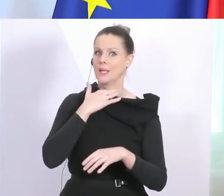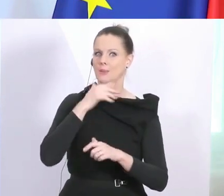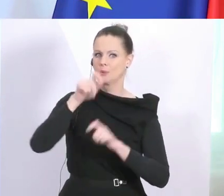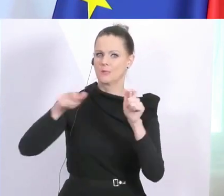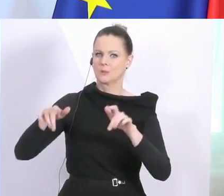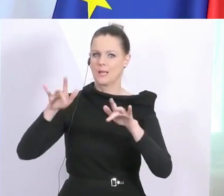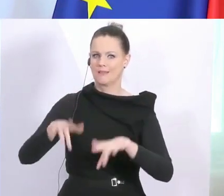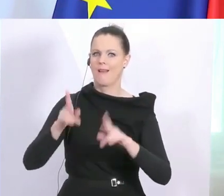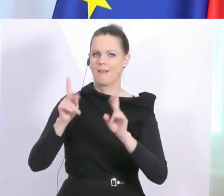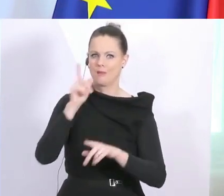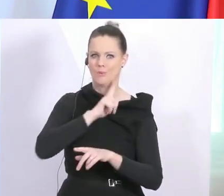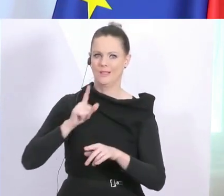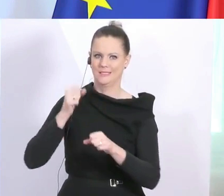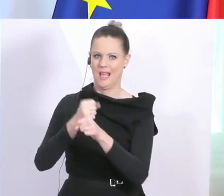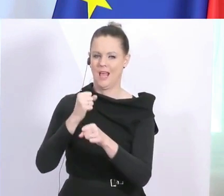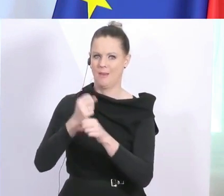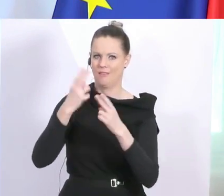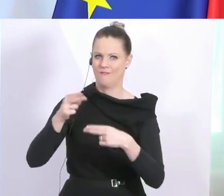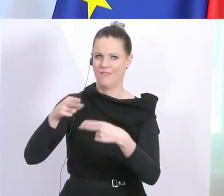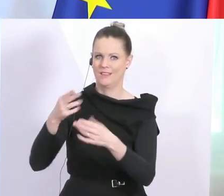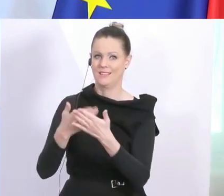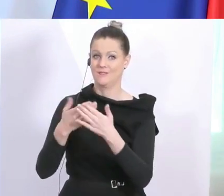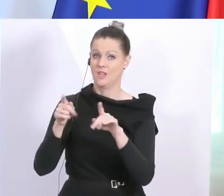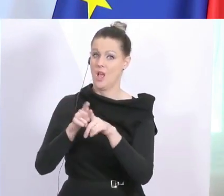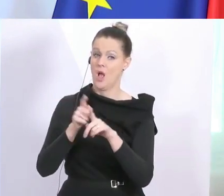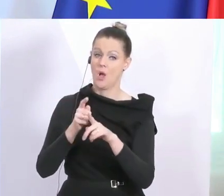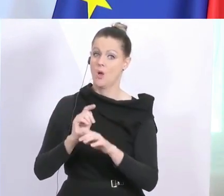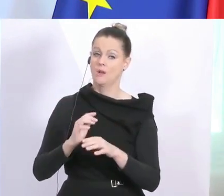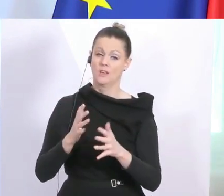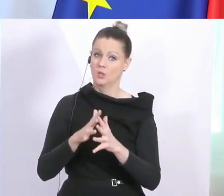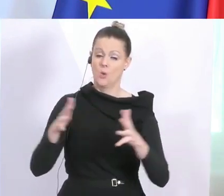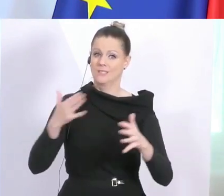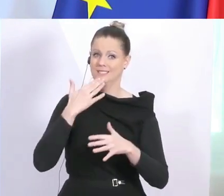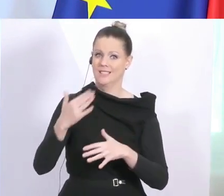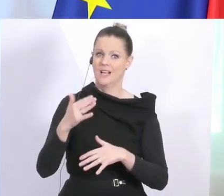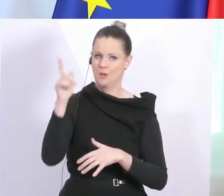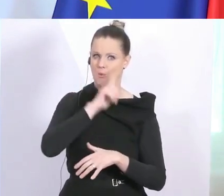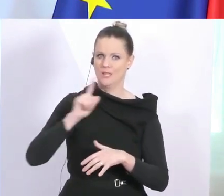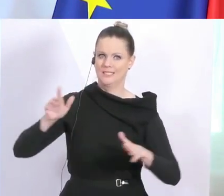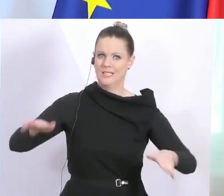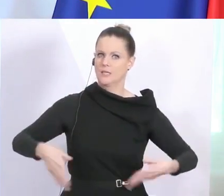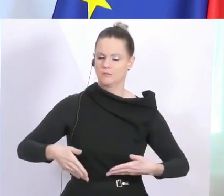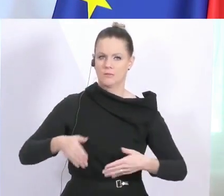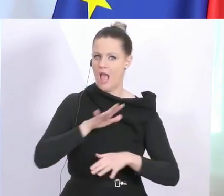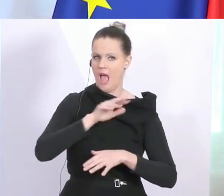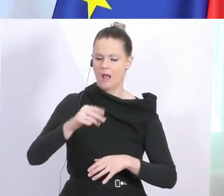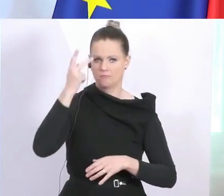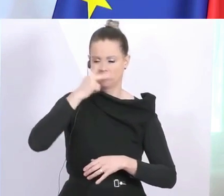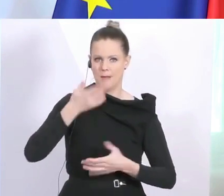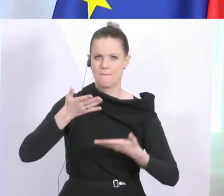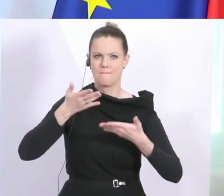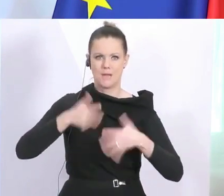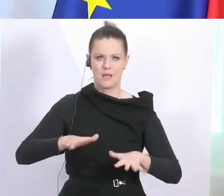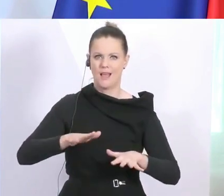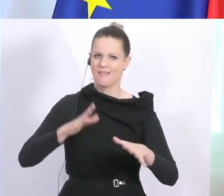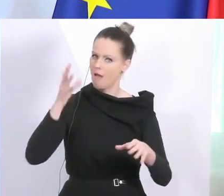ausgewirkt hat. Auch da ein großes Danke an die Disziplin der Polizistinnen und Polizisten, die sich sofort bereit erklärt haben, sich daran auch